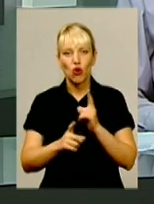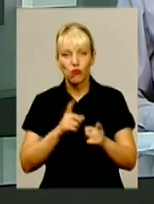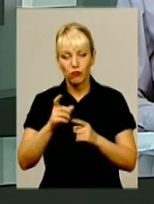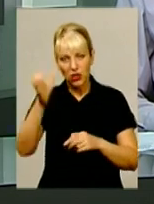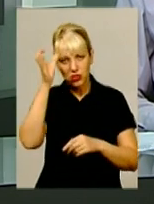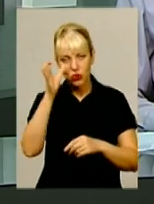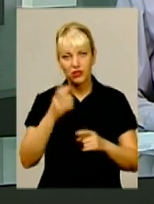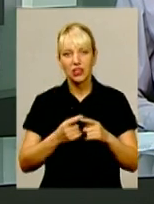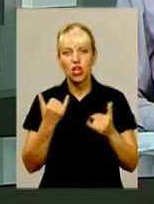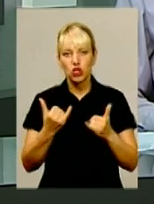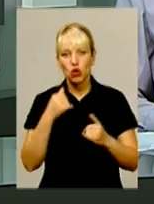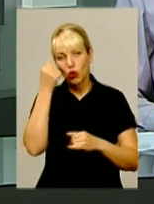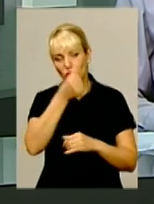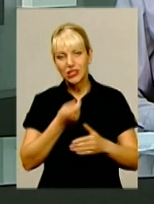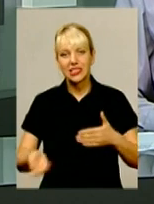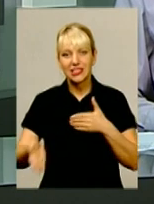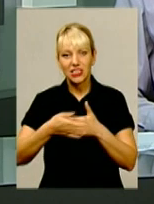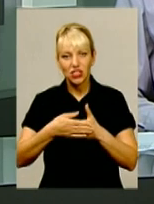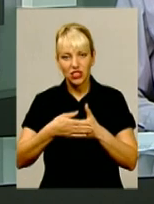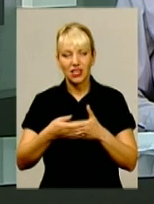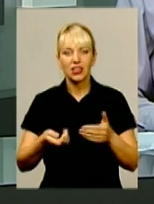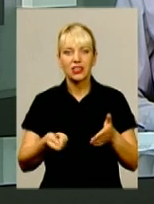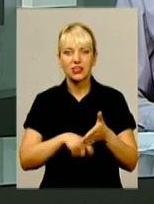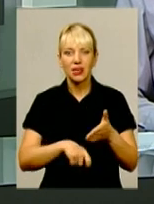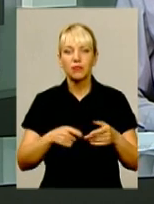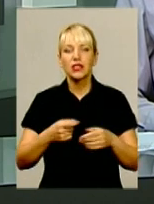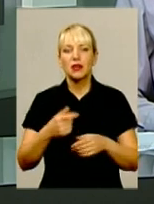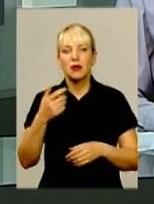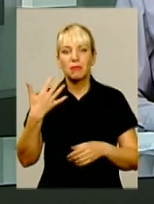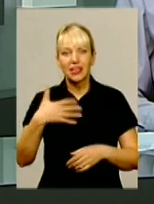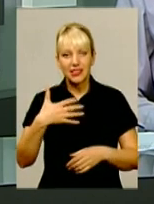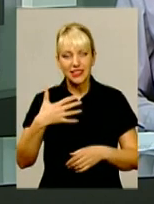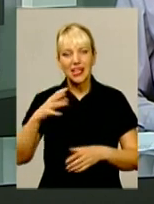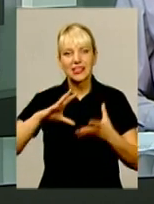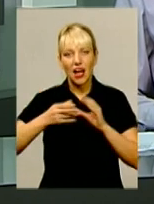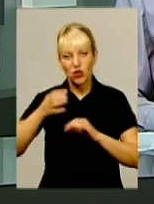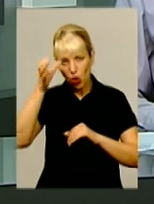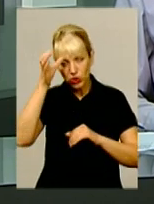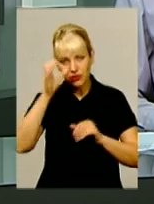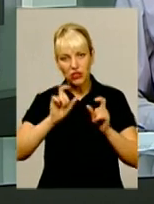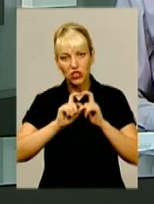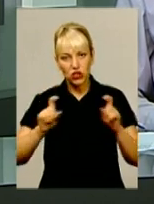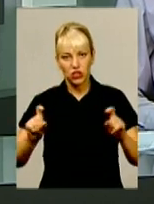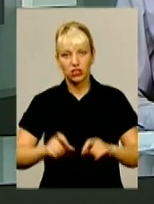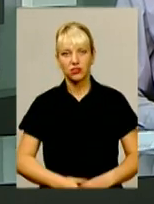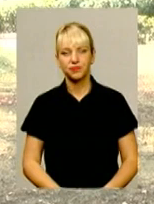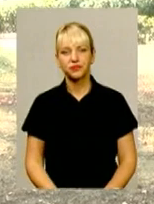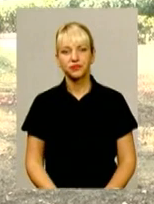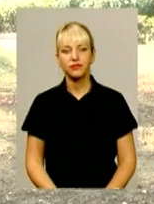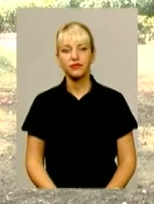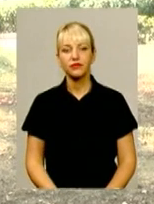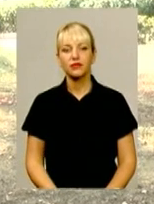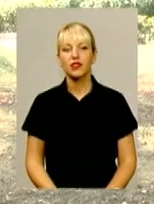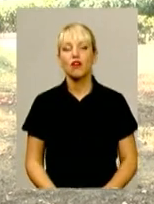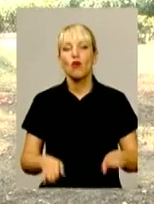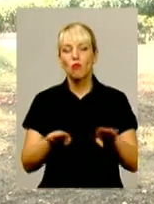Цьогоріч зачинили двері перед учнями понад півдесятка загальноосвітніх навчальних закладів Хмельниччини. В